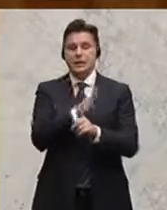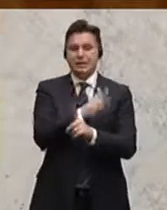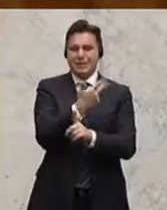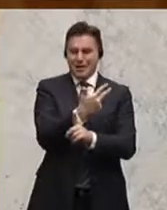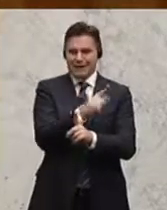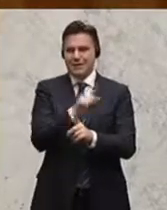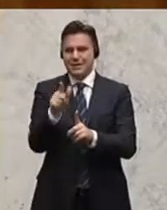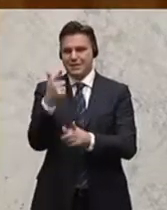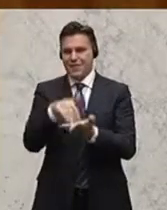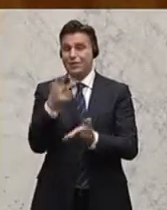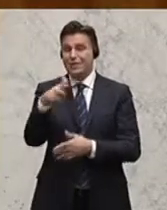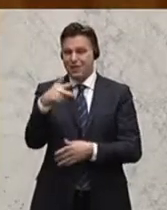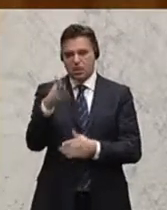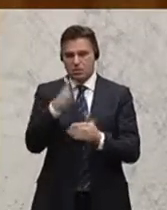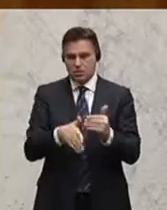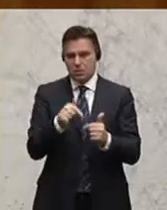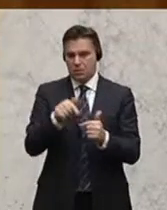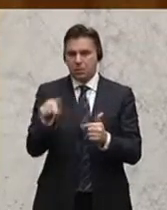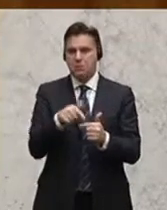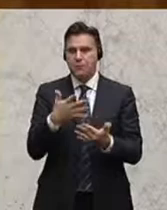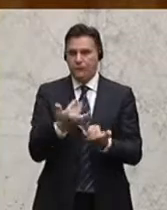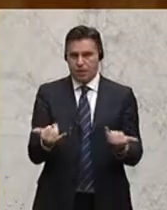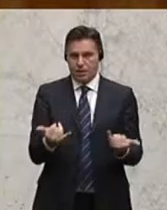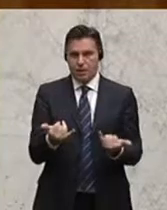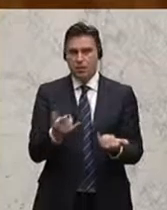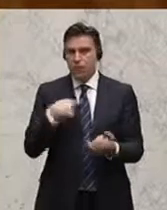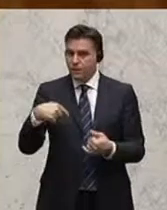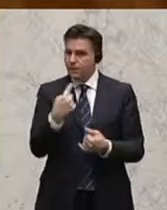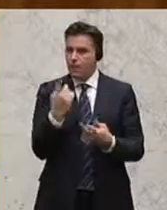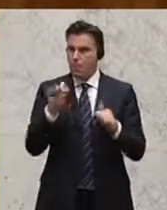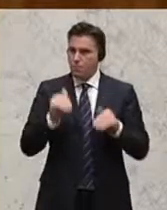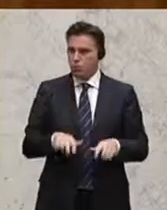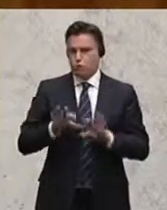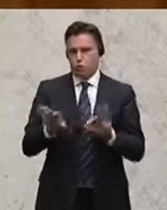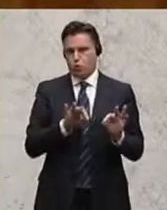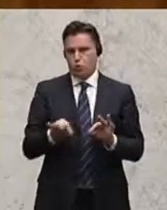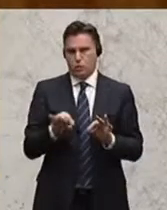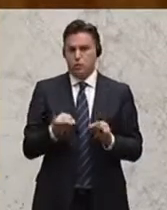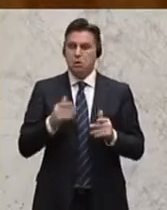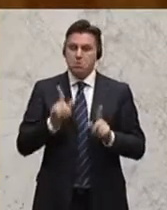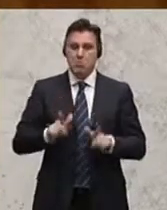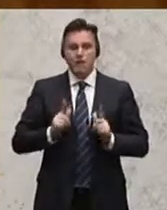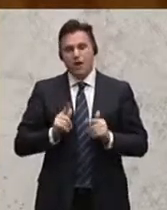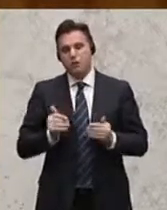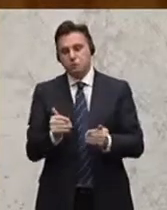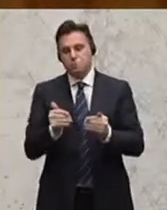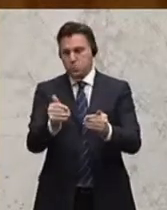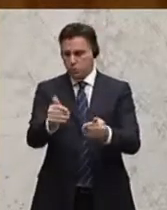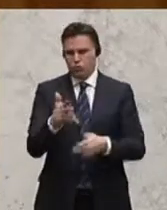Das ist keine gute Nachricht. Wir müssen etwas tun. Das auf die lange Bank zu schieben, wird nicht ausreichen.